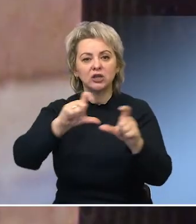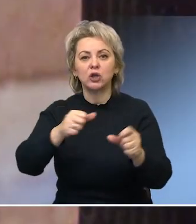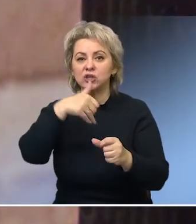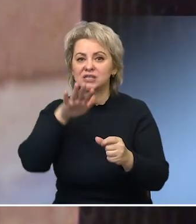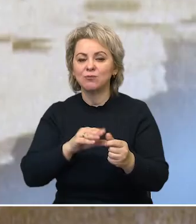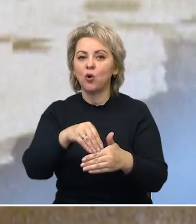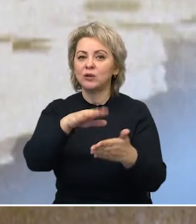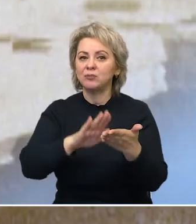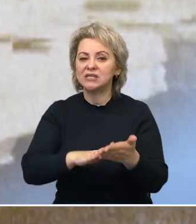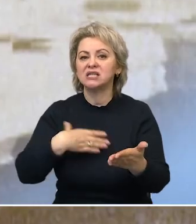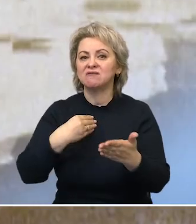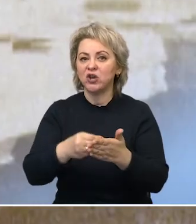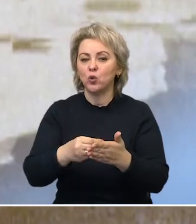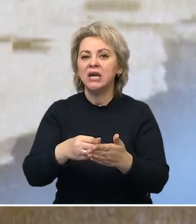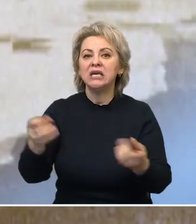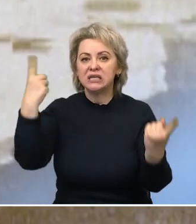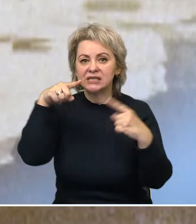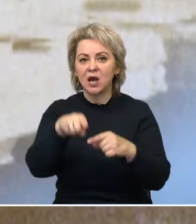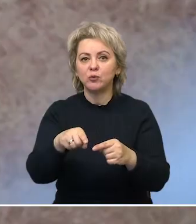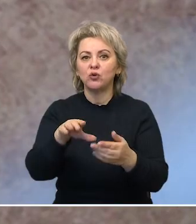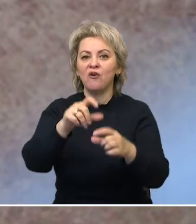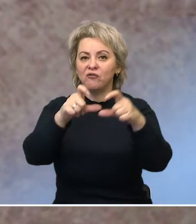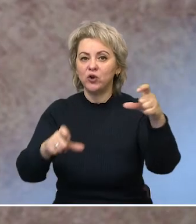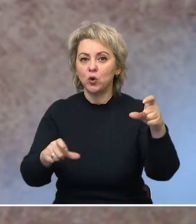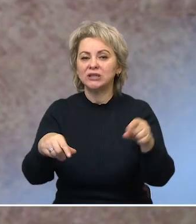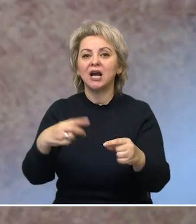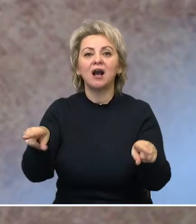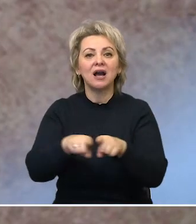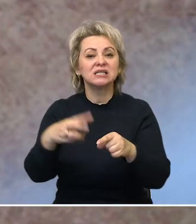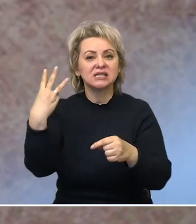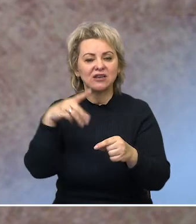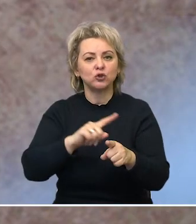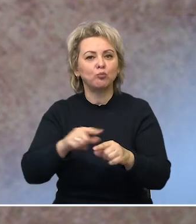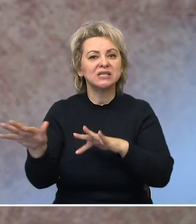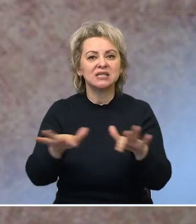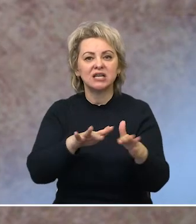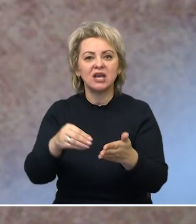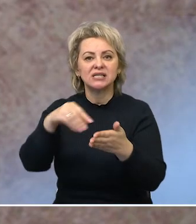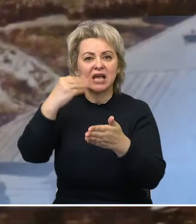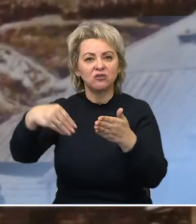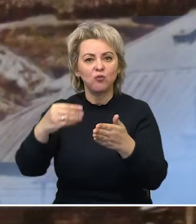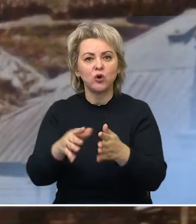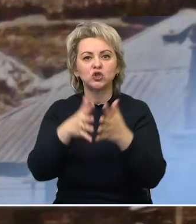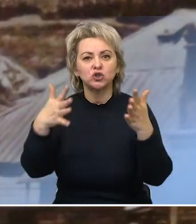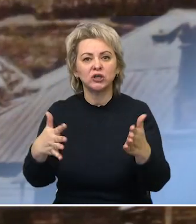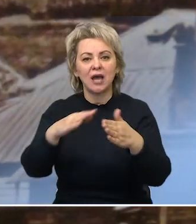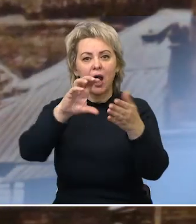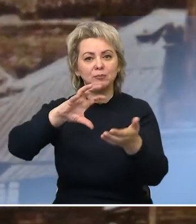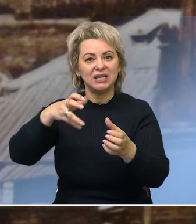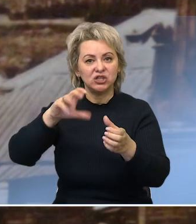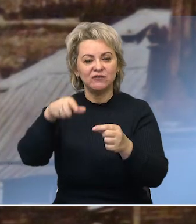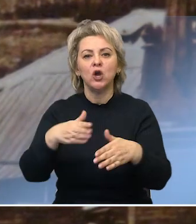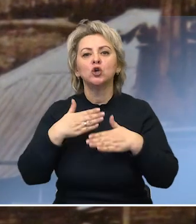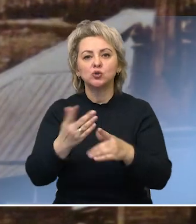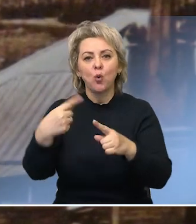изобретения. Гибкую фотопленку, прототип современной, быстродействующий затвор и широкоугольный объектив. С помощью этой техники